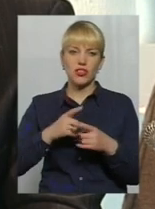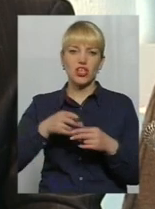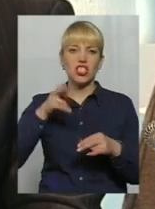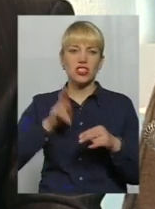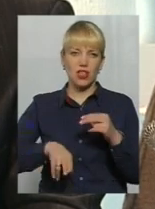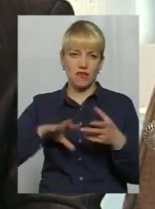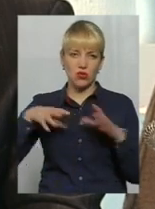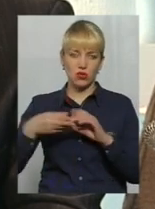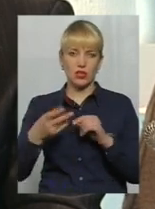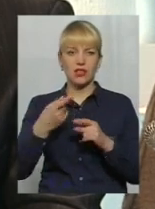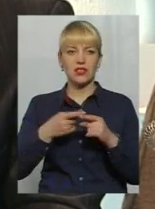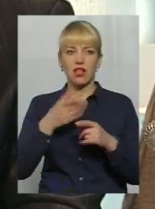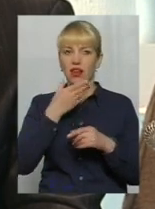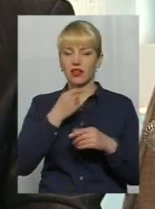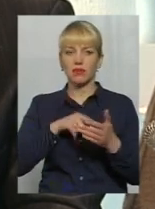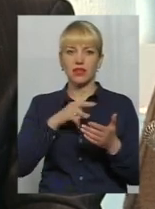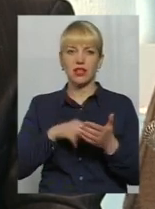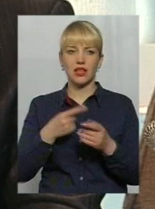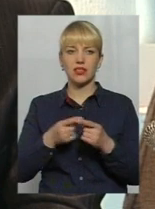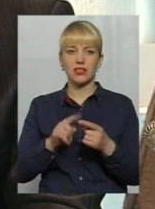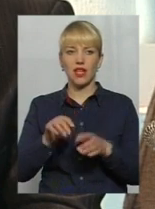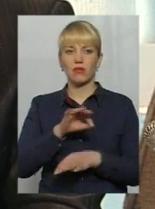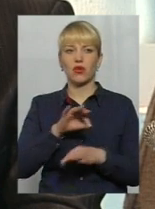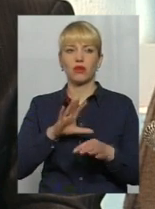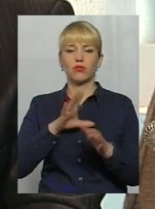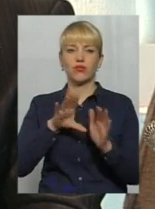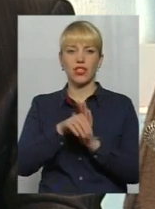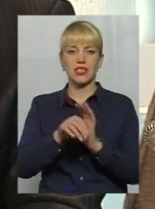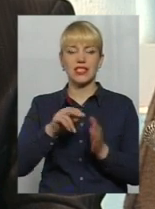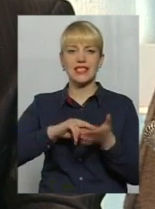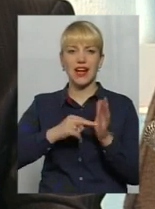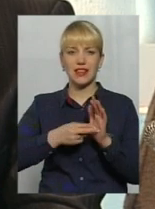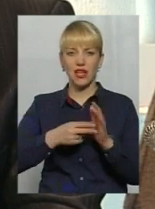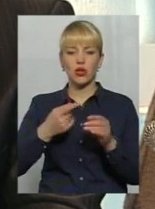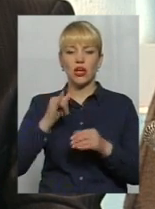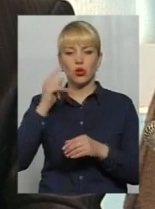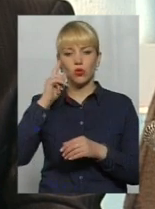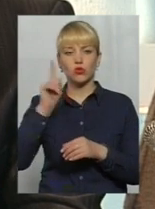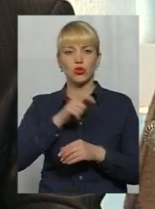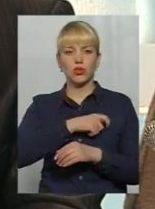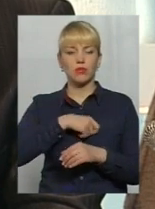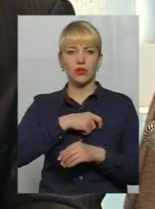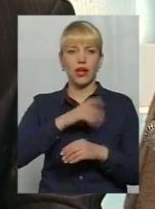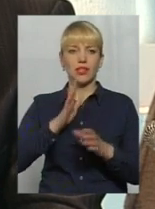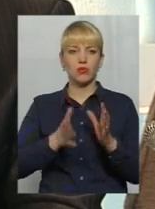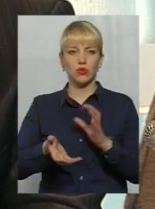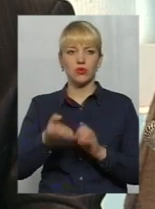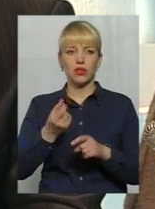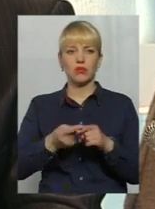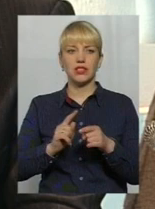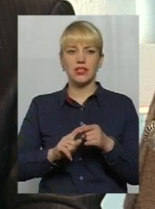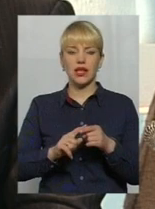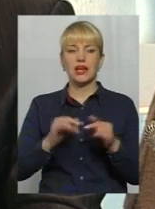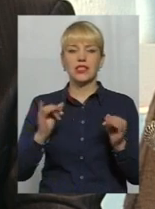але це проєкт був внесений в стратегію. Я думаю, депутати підтримають цей проєкт, тому що це дуже прогресивна